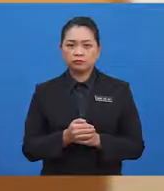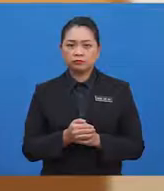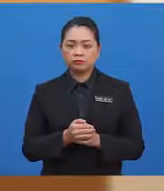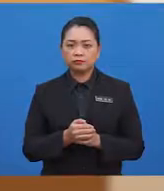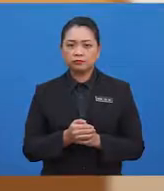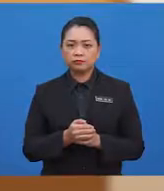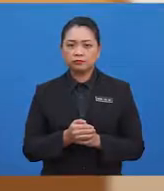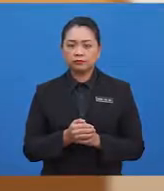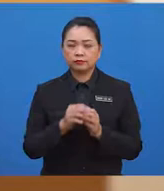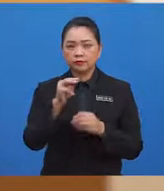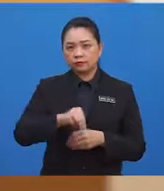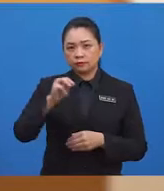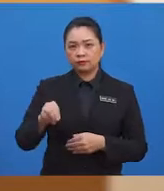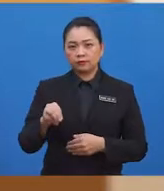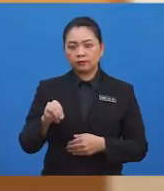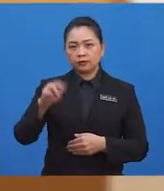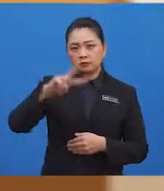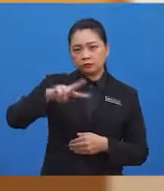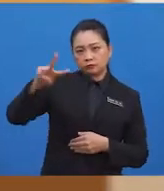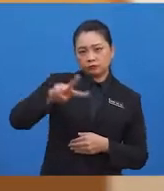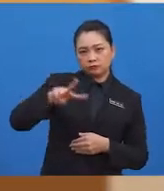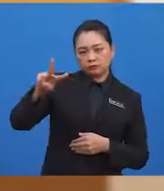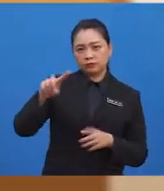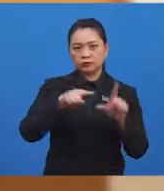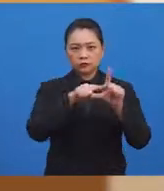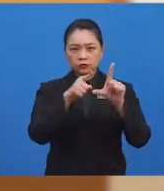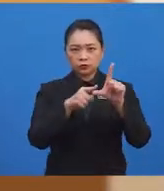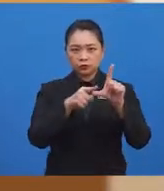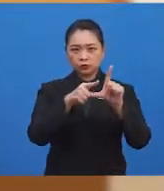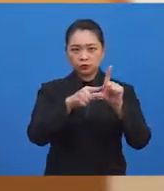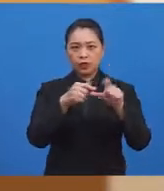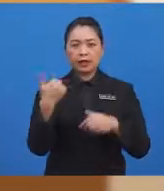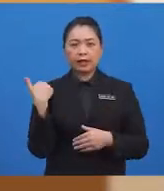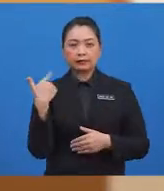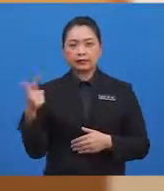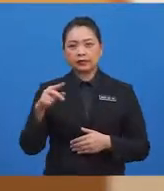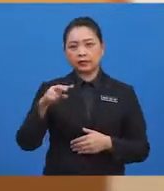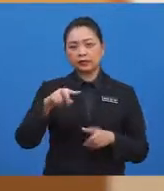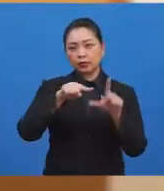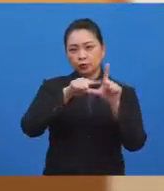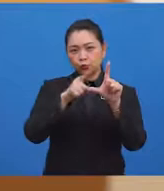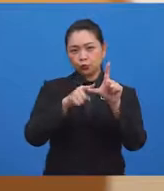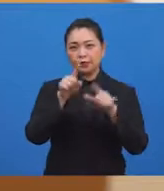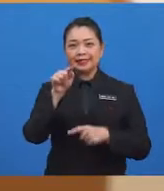murid-murid, kedua-dua sudut ini adalah sudut tegak.